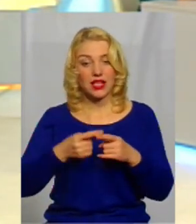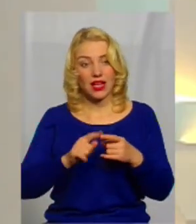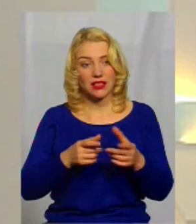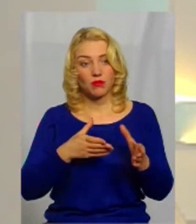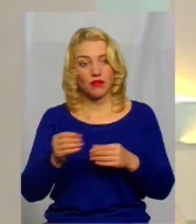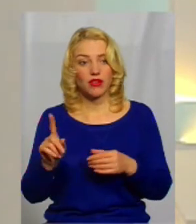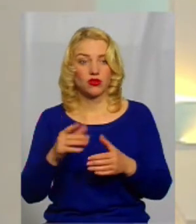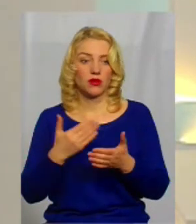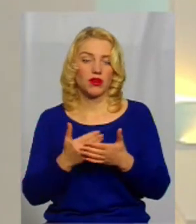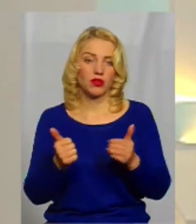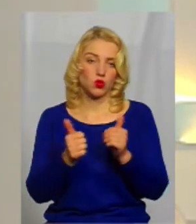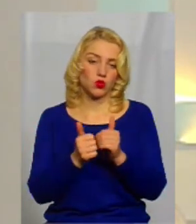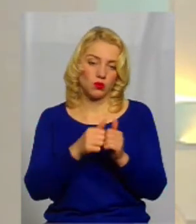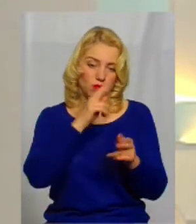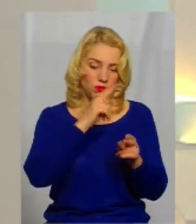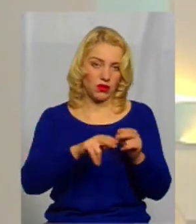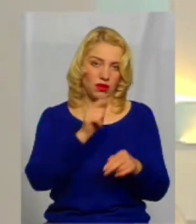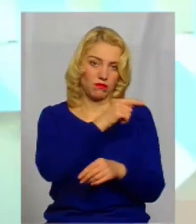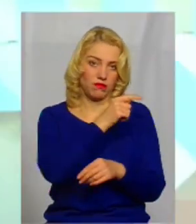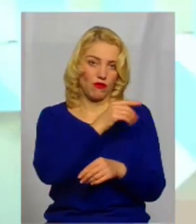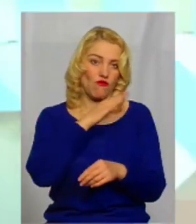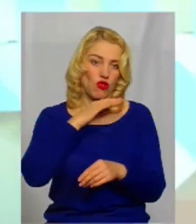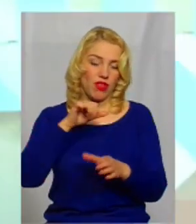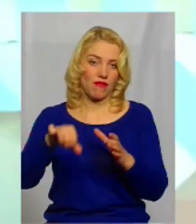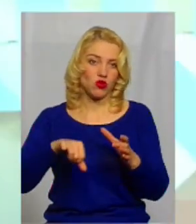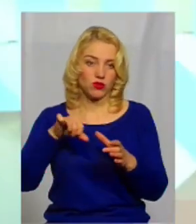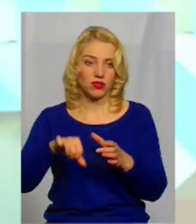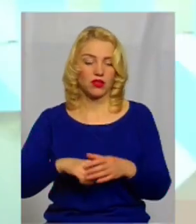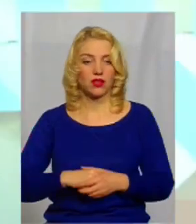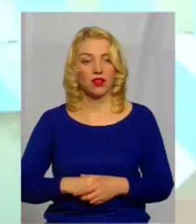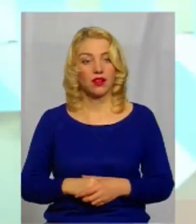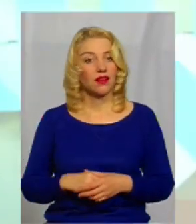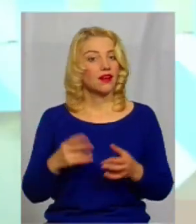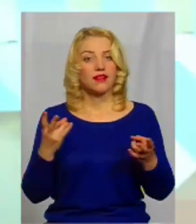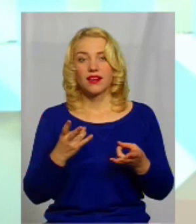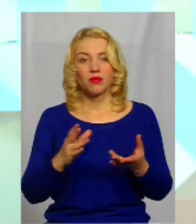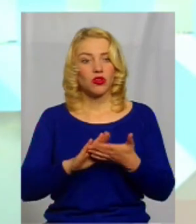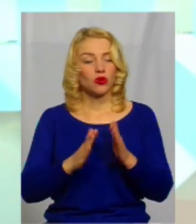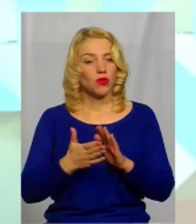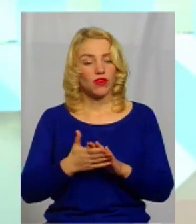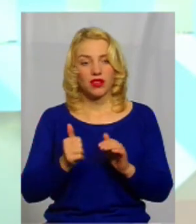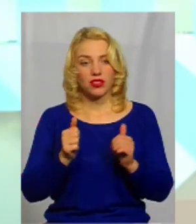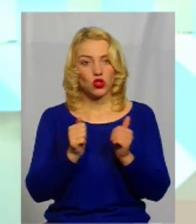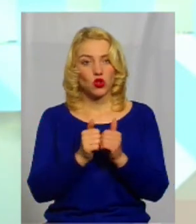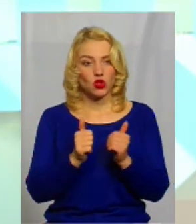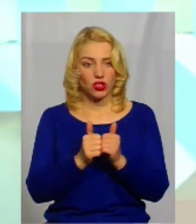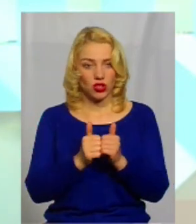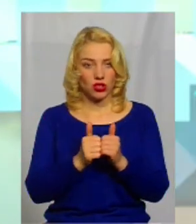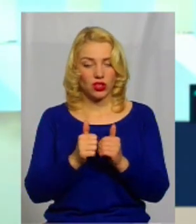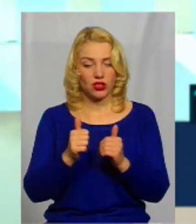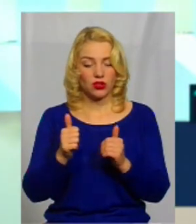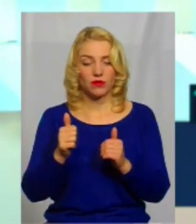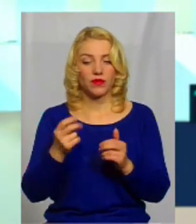те, що у сусіда вода пропаде в криниці? Ну, треба з сусідом домовлятися. На двох копати якусь там